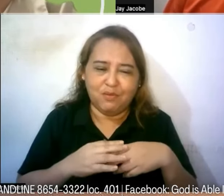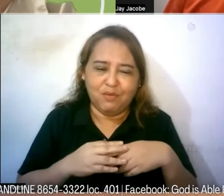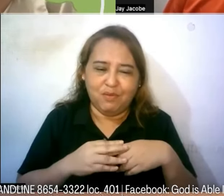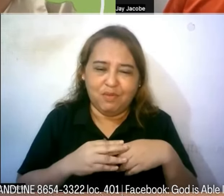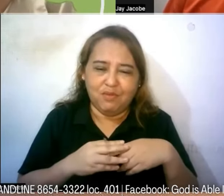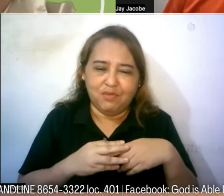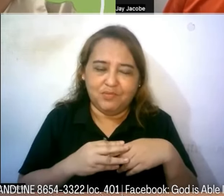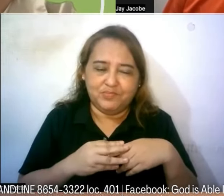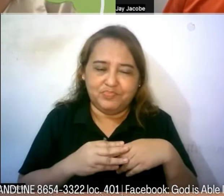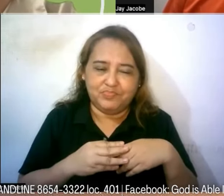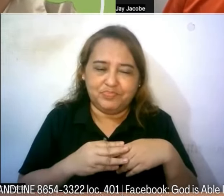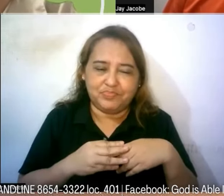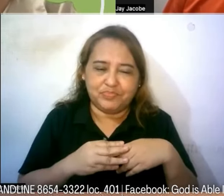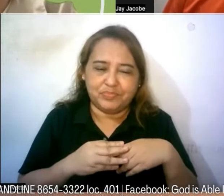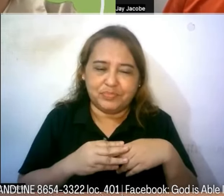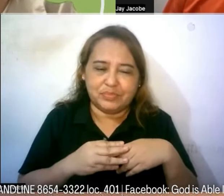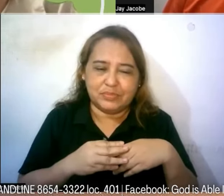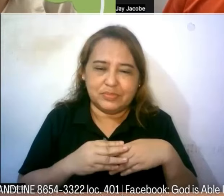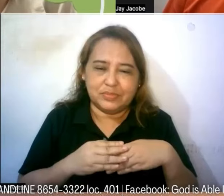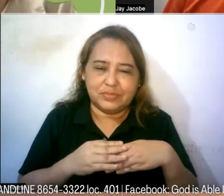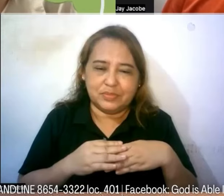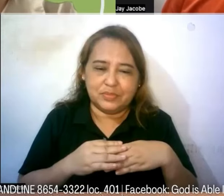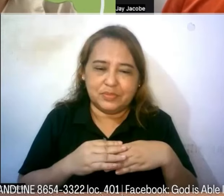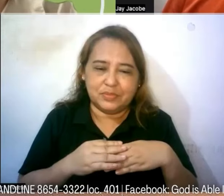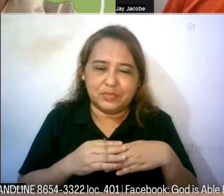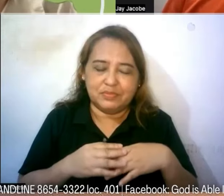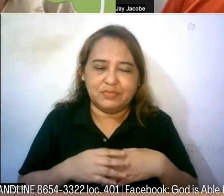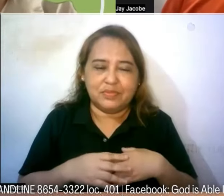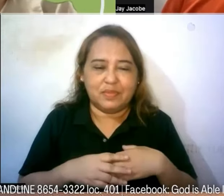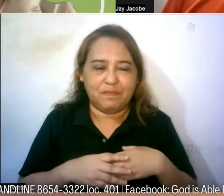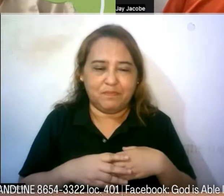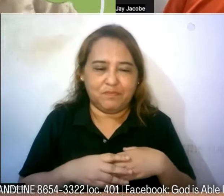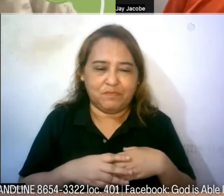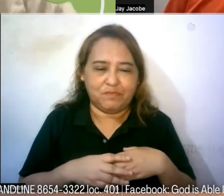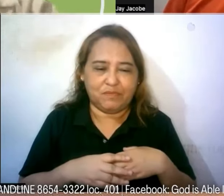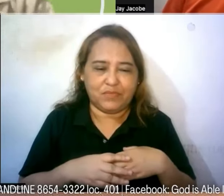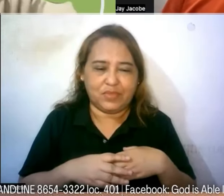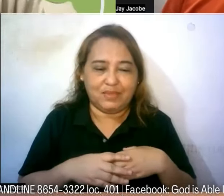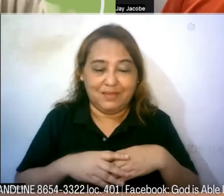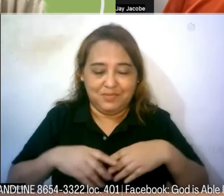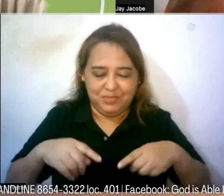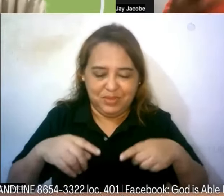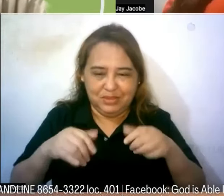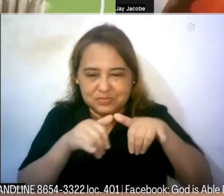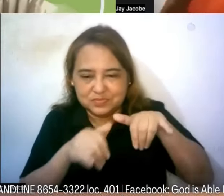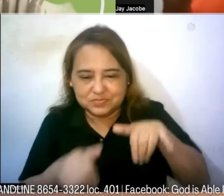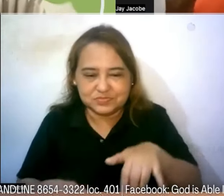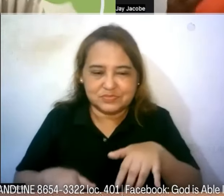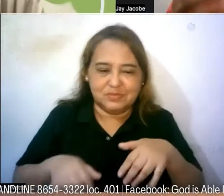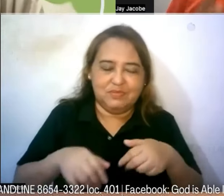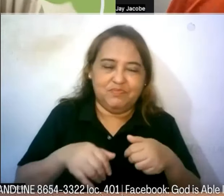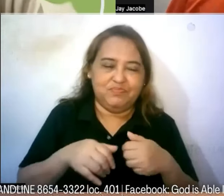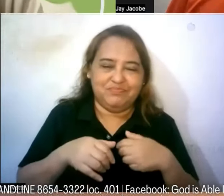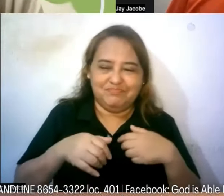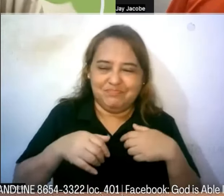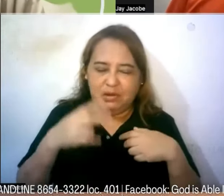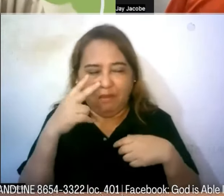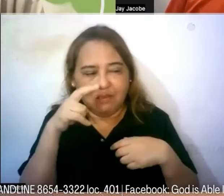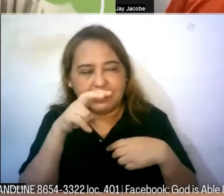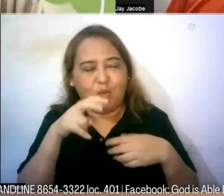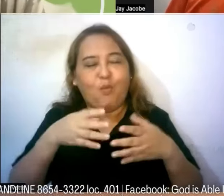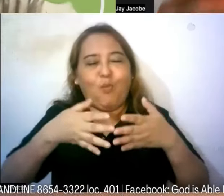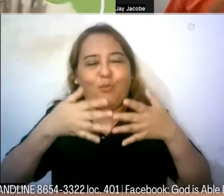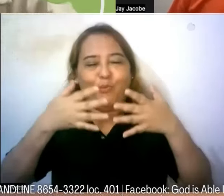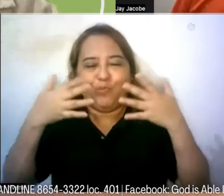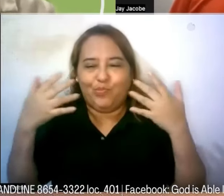wheelchair para sa mahal nyo sa buhay yung pinagpe-pray abang sinusukatan po siya nakikita ko na po yung ngiti at pangalawa